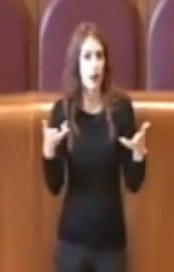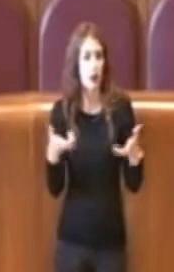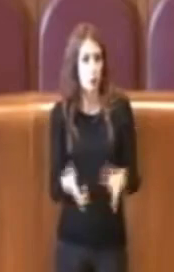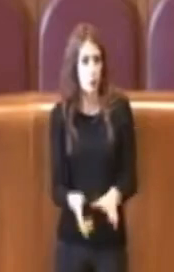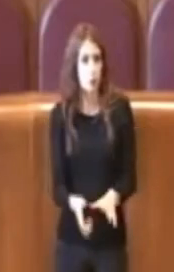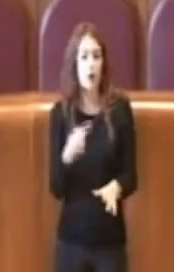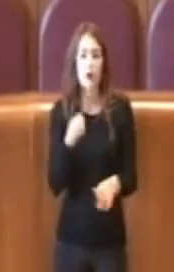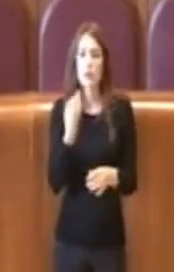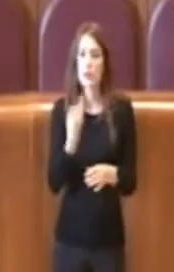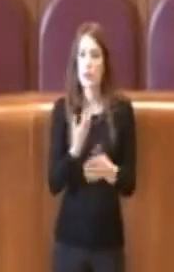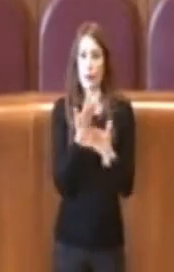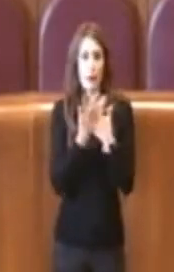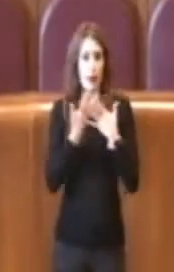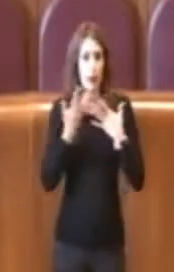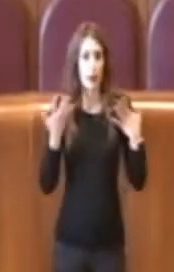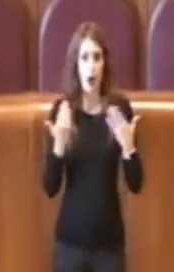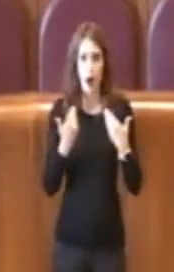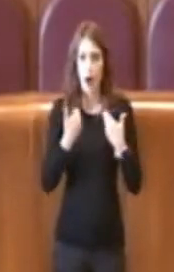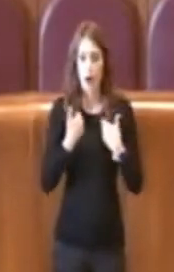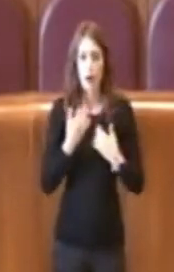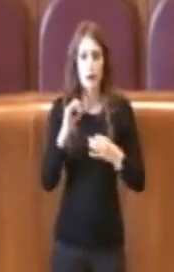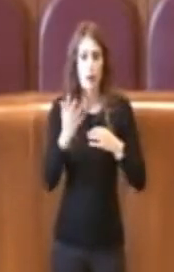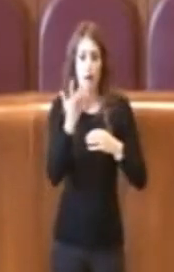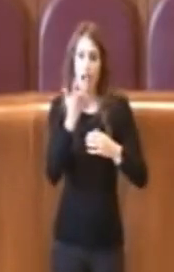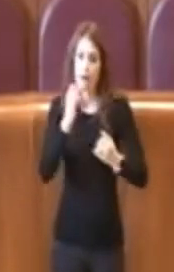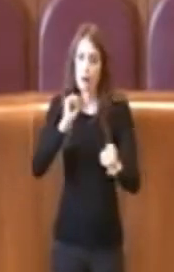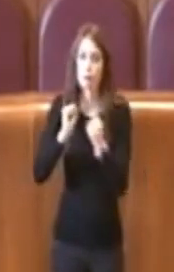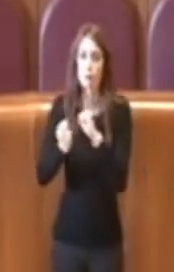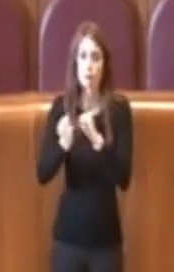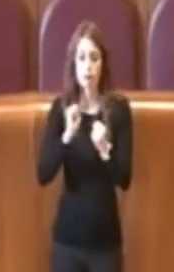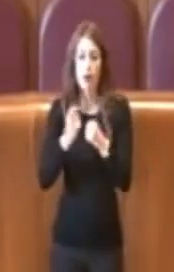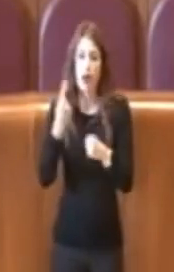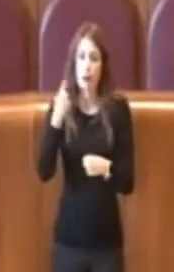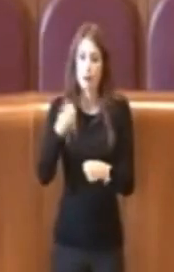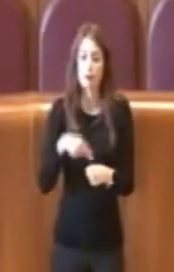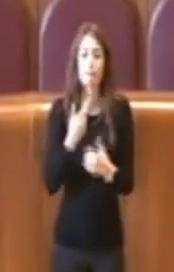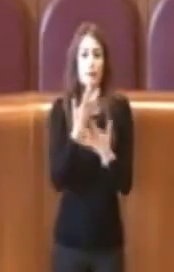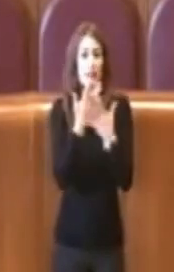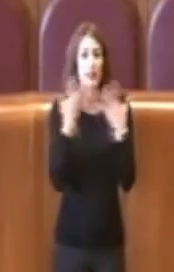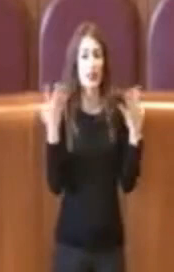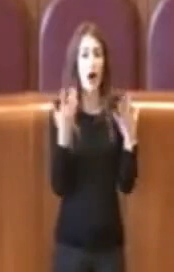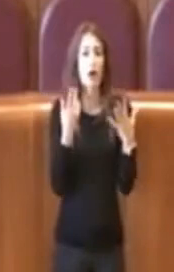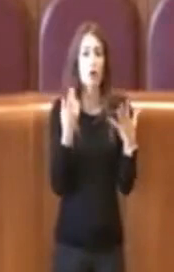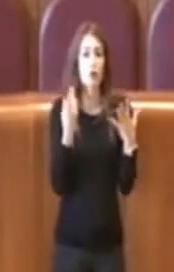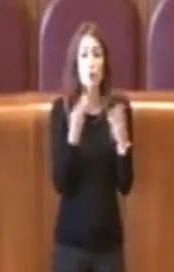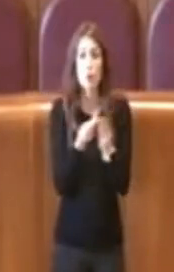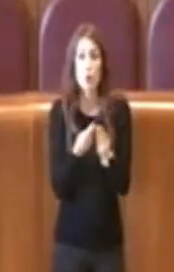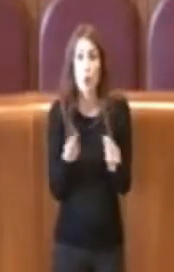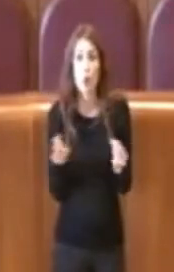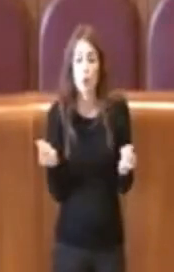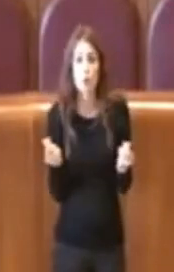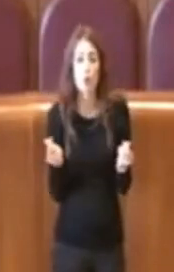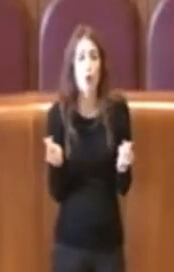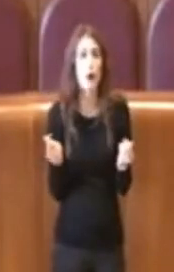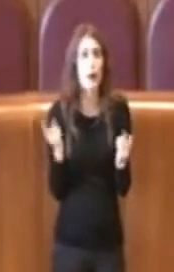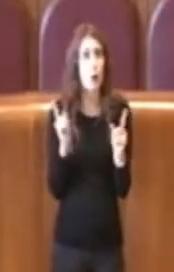sempre chiara, mi sono sempre battuta ed è chiaro che non è una soluzione da